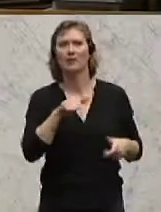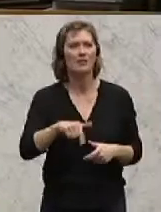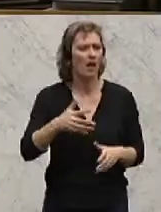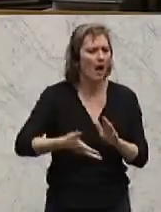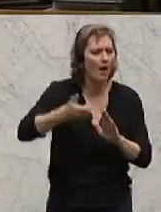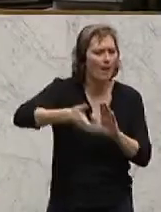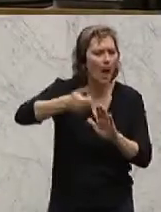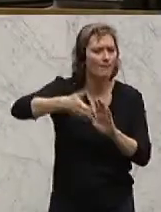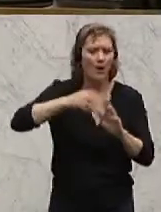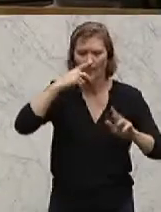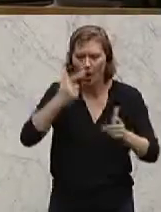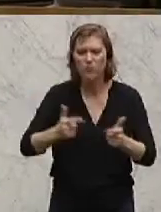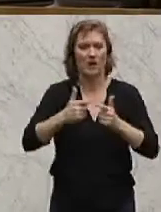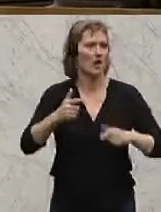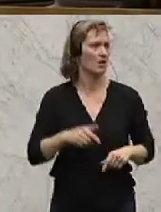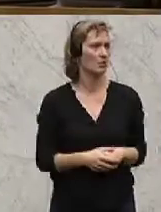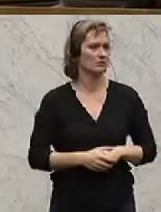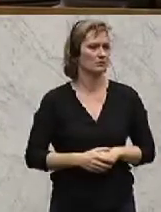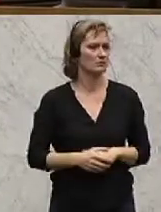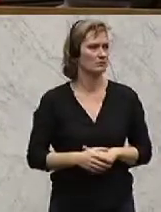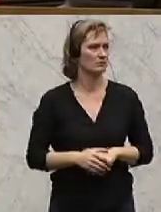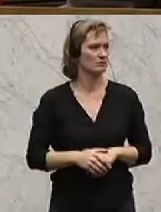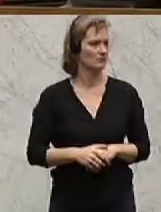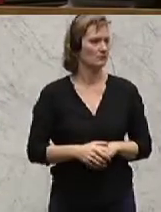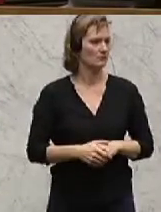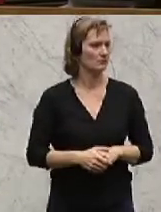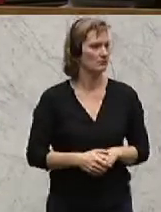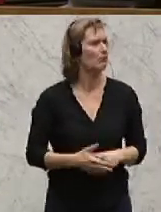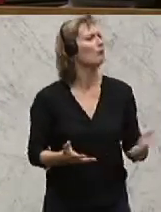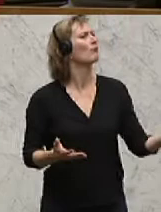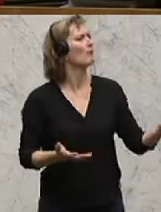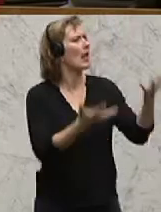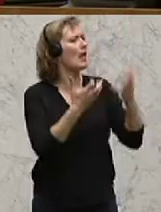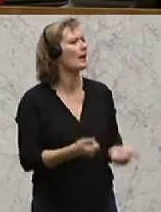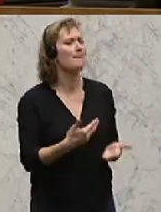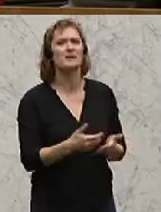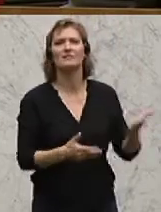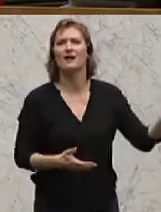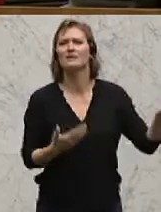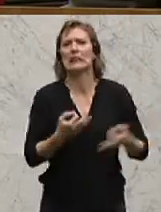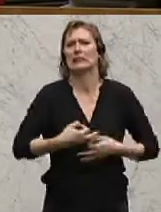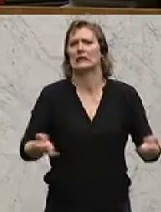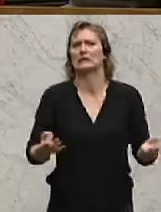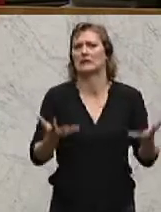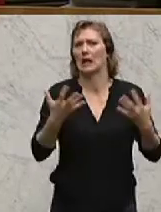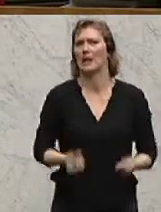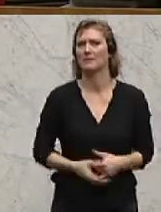ganzen Vorgänge aufklärt. Das hat ja schon gegeben, schon zwei. Ja und was ist dabei rausgekommen? Gar nichts.